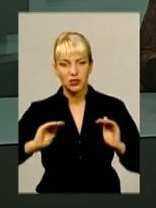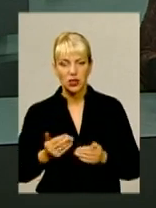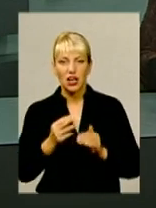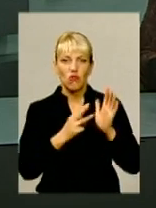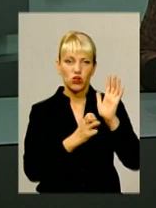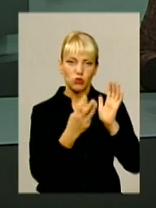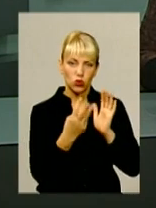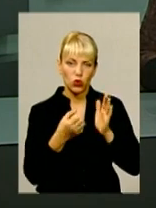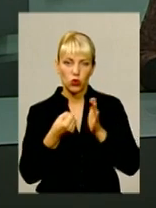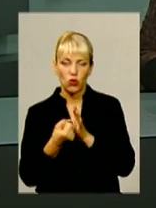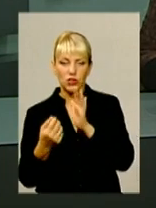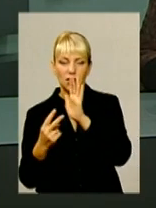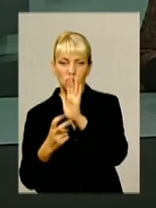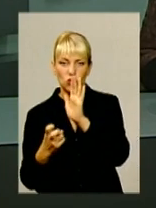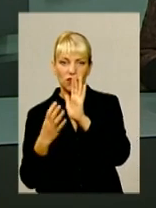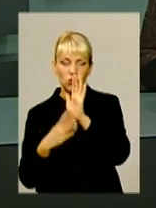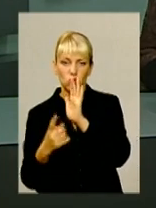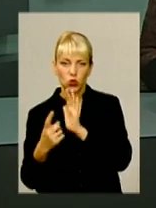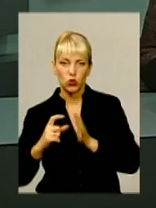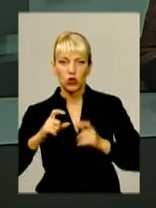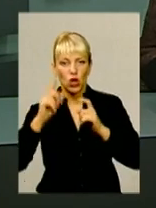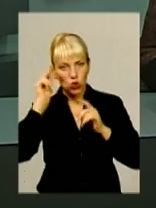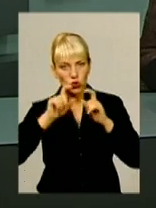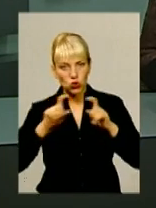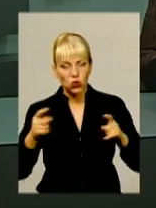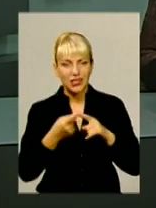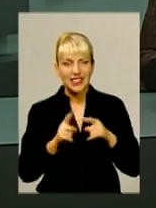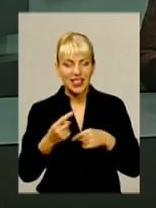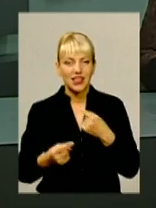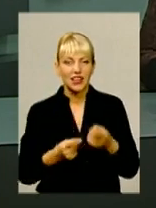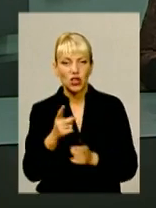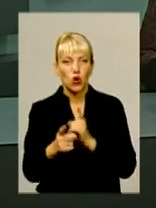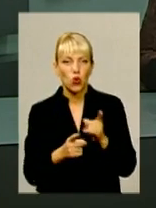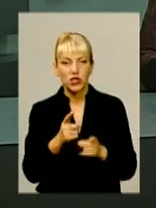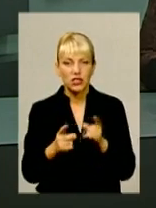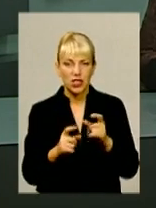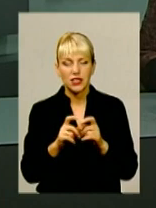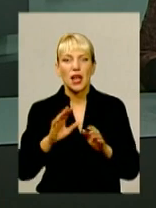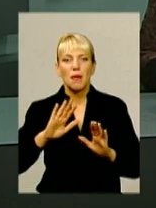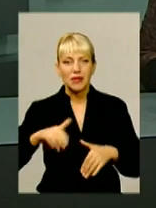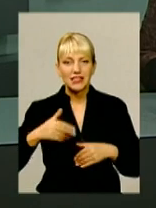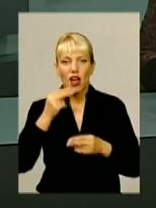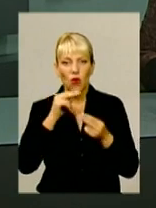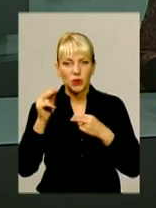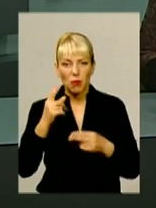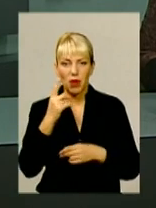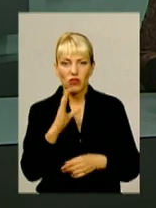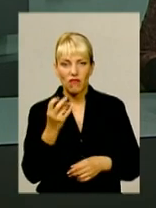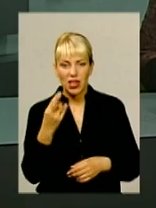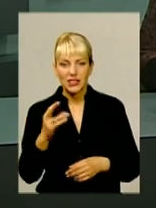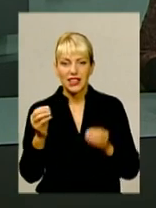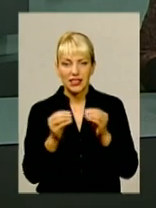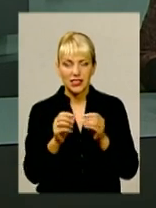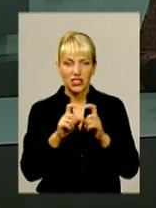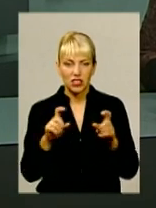791 школи. Це наслідки реорганізації освіти. Та навіть після оптимізації 1 вересня 10 шкіл на